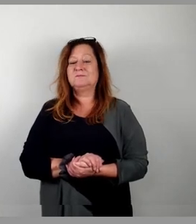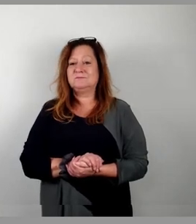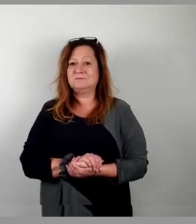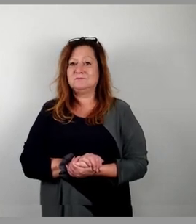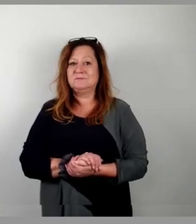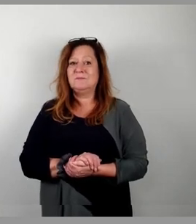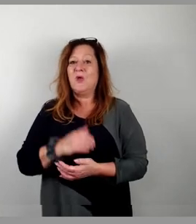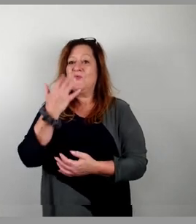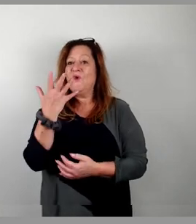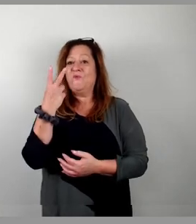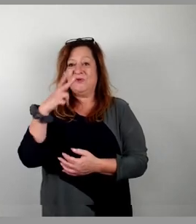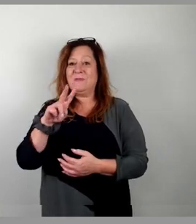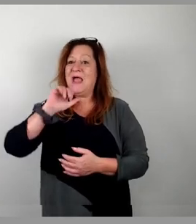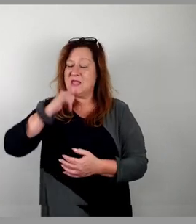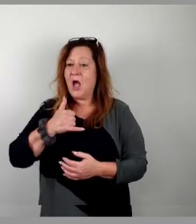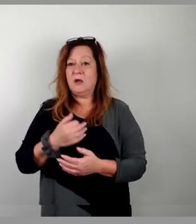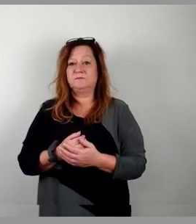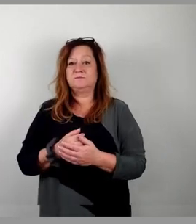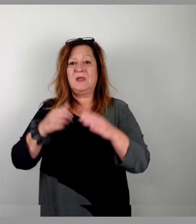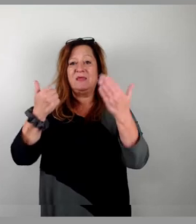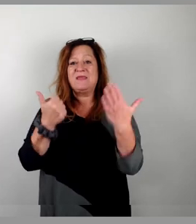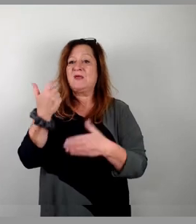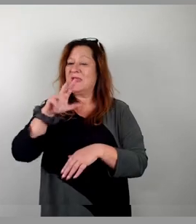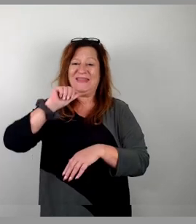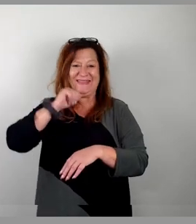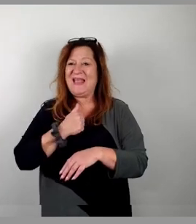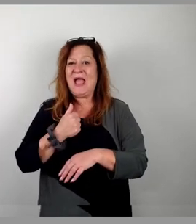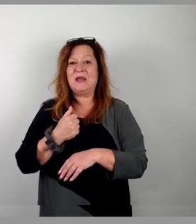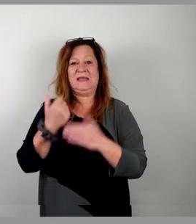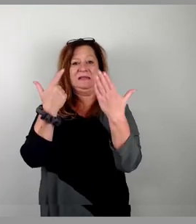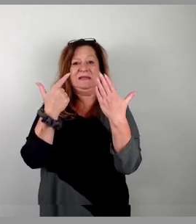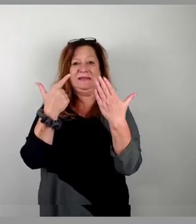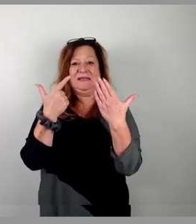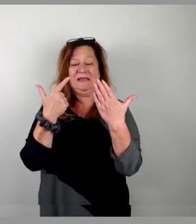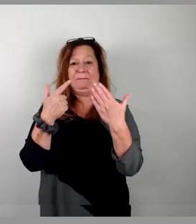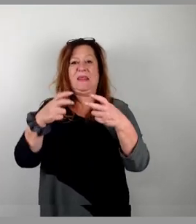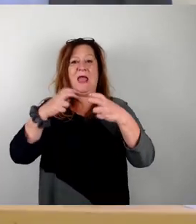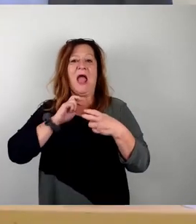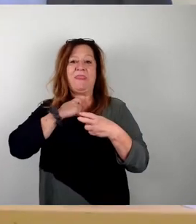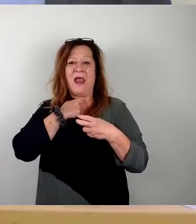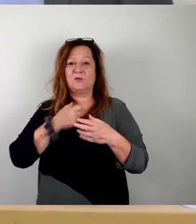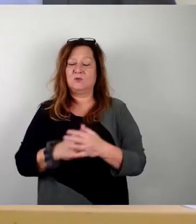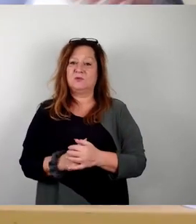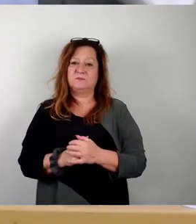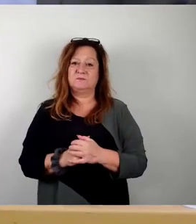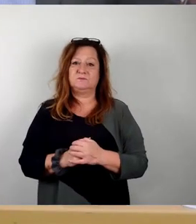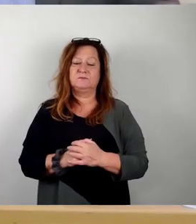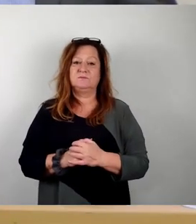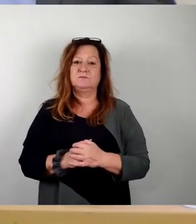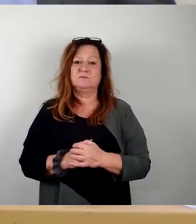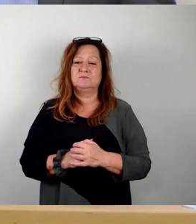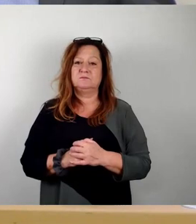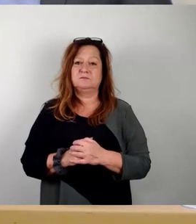25, 36, nein, sieben Enthaltungen. So, da